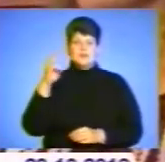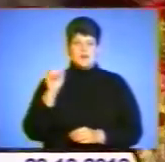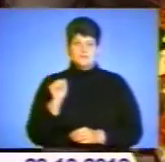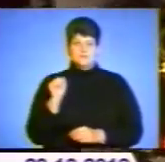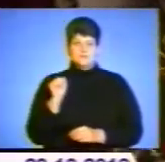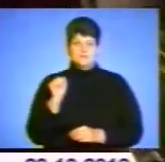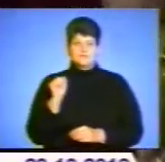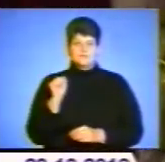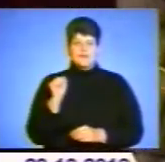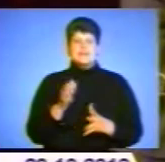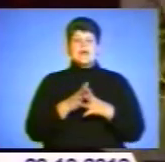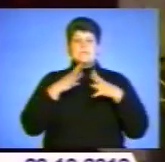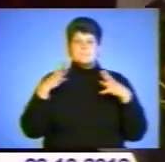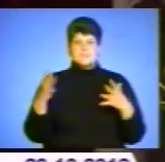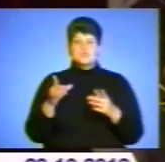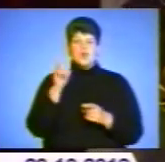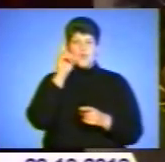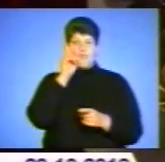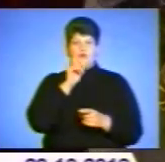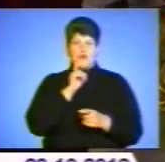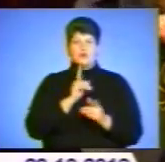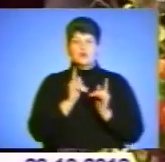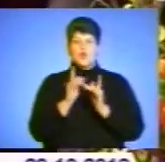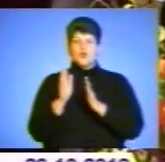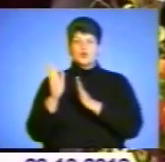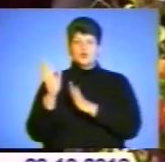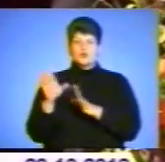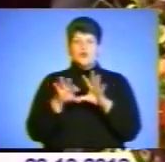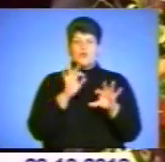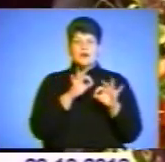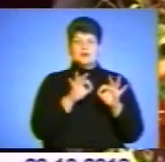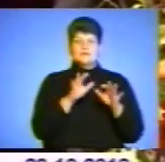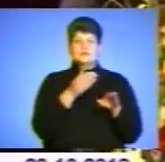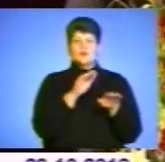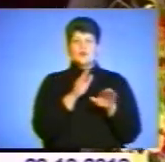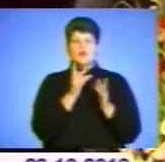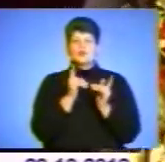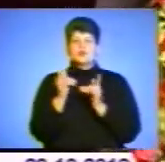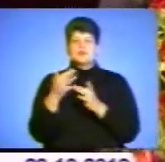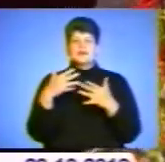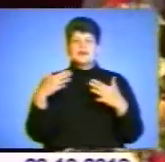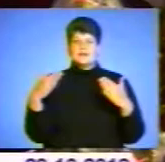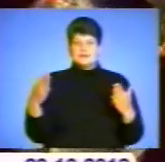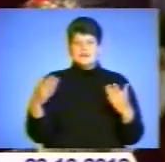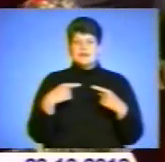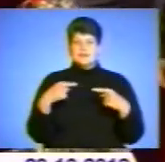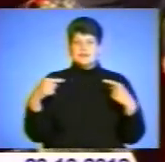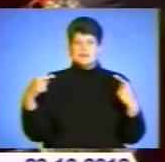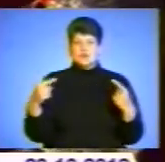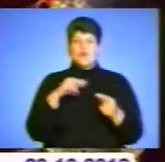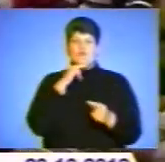Найбільш комфортні та затишні гуртожитки обирали серед гуртожитків усіх рівнів акредитації. До уваги брали,